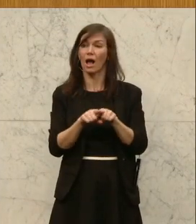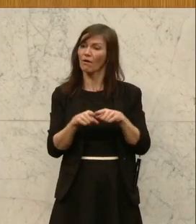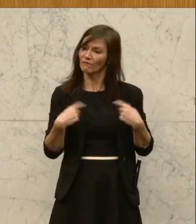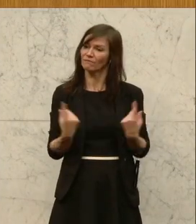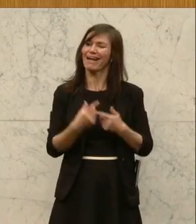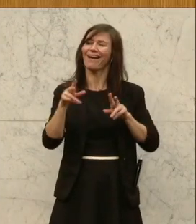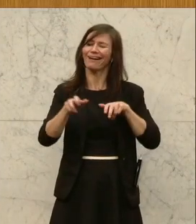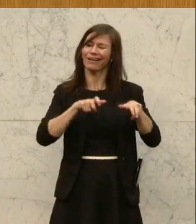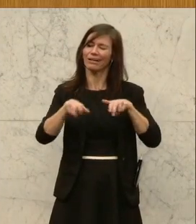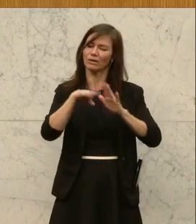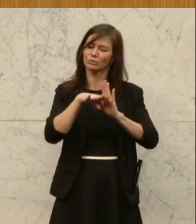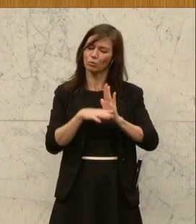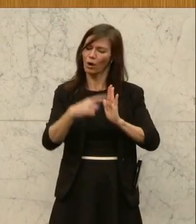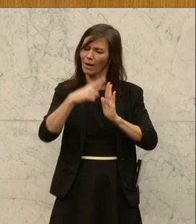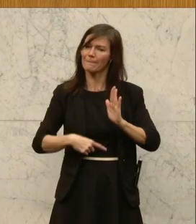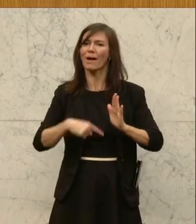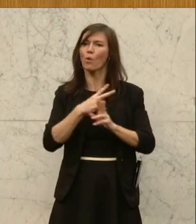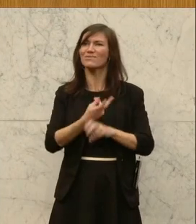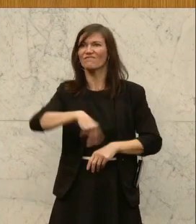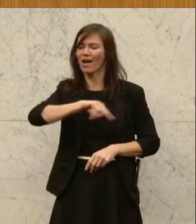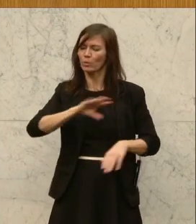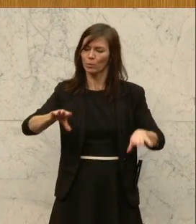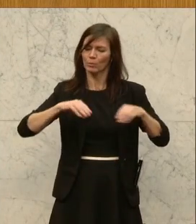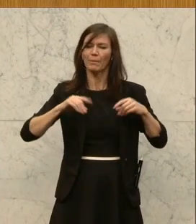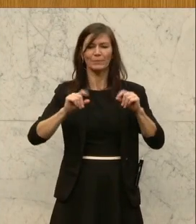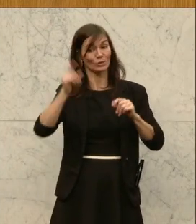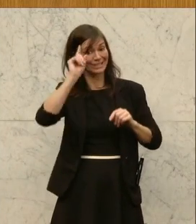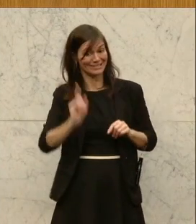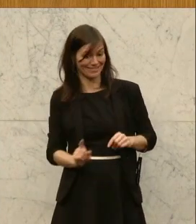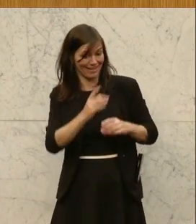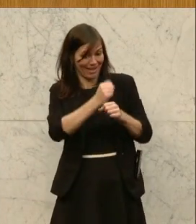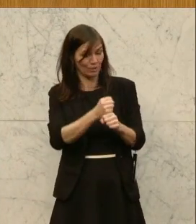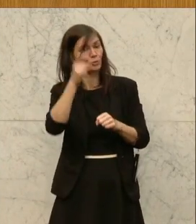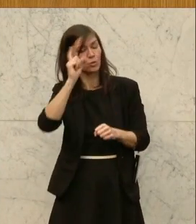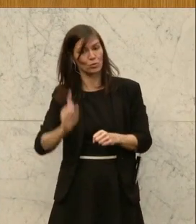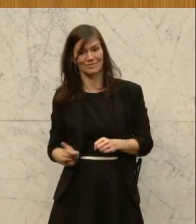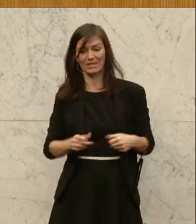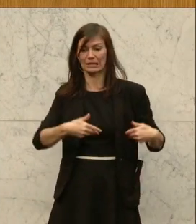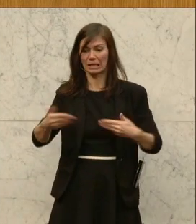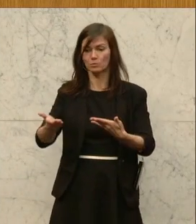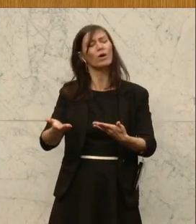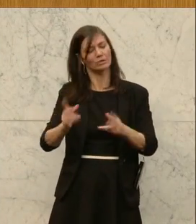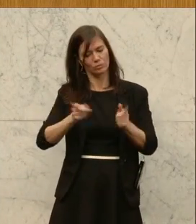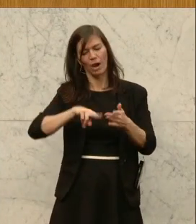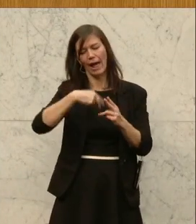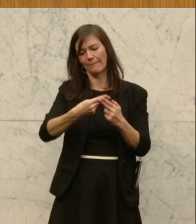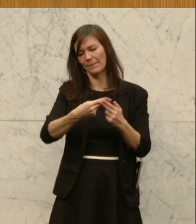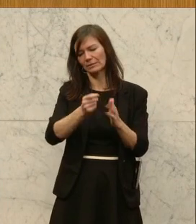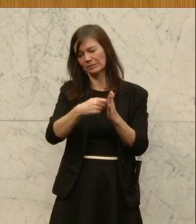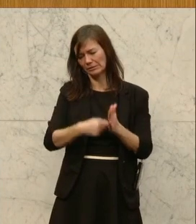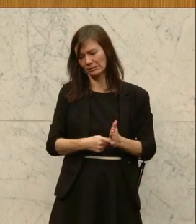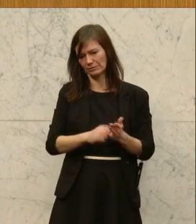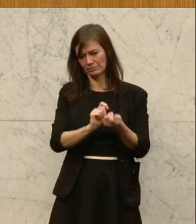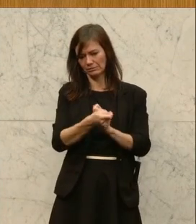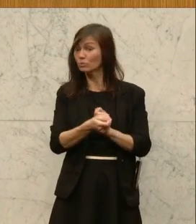Österreich für Anpassungen im Tierschutz, in der Tierhaltung und bei den Tiertransporten. Und setzen bereits konkrete Vorhaben